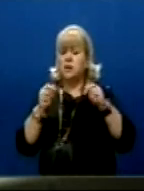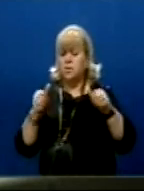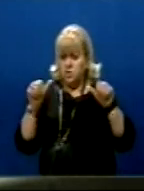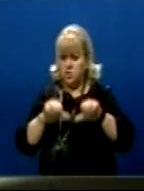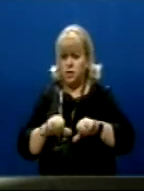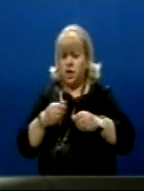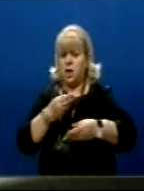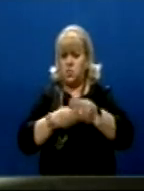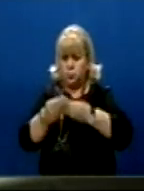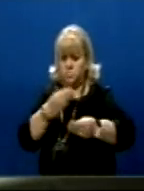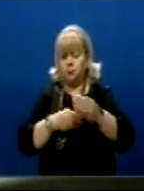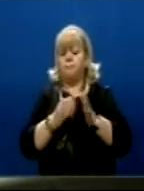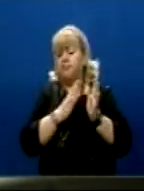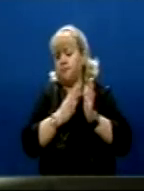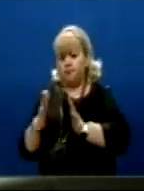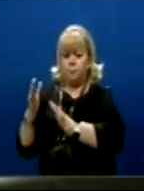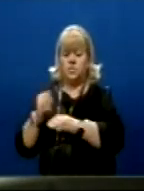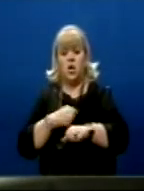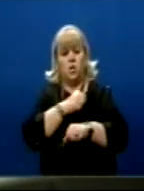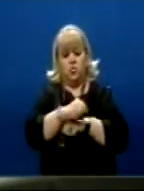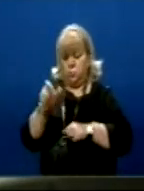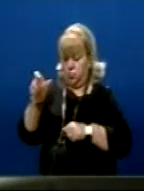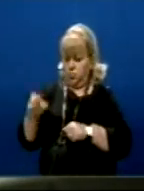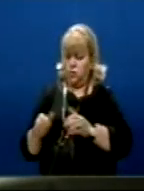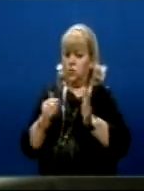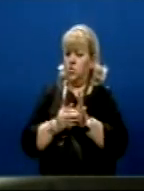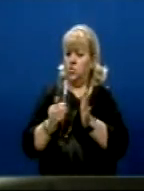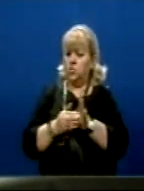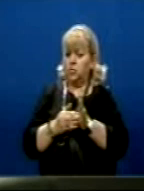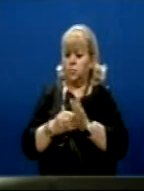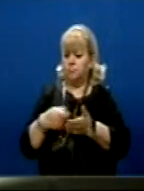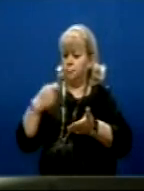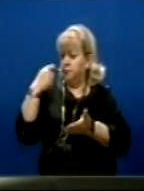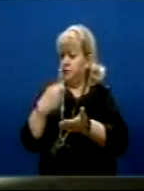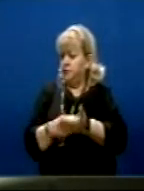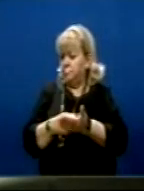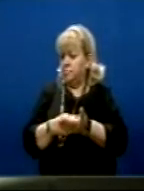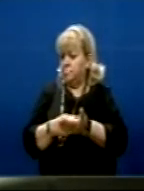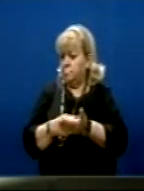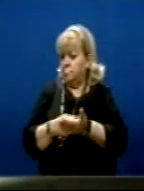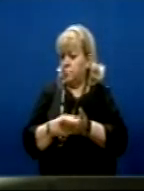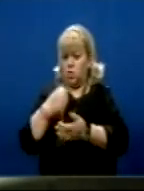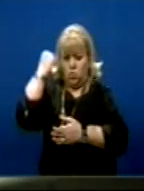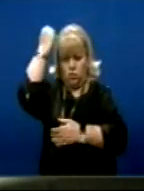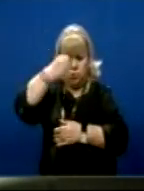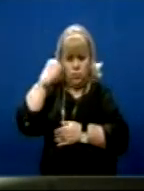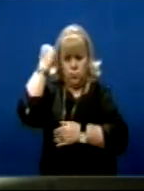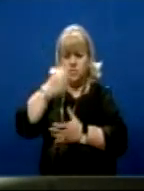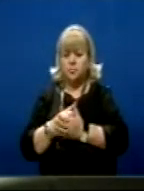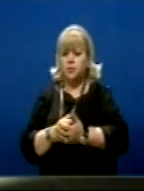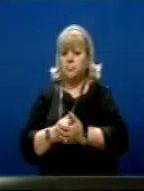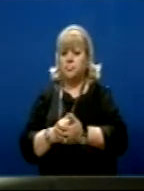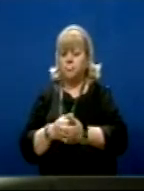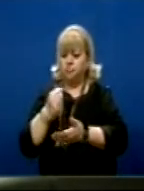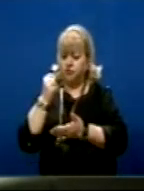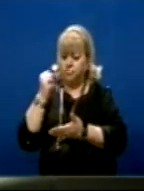rënd që vinë që vënusi në këtë rast dhe duhet tja pagunte dhe tja kompenzonte Kosovës Të bëndë të një dëmshë